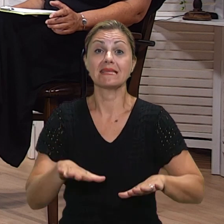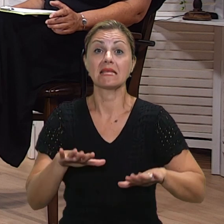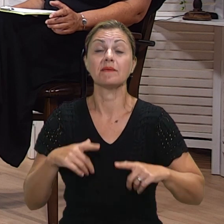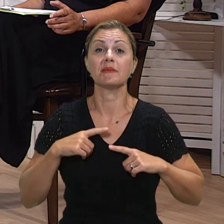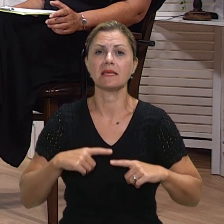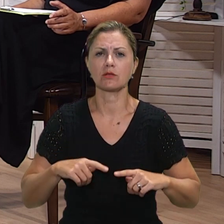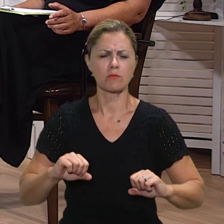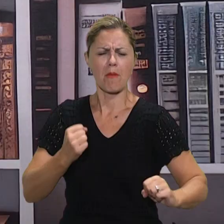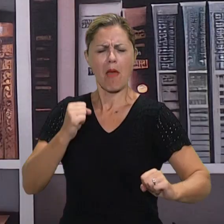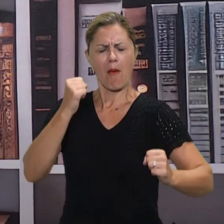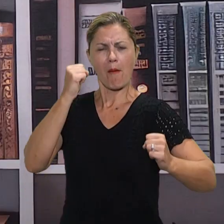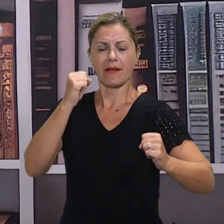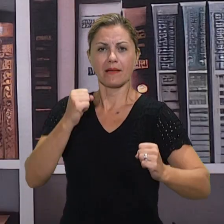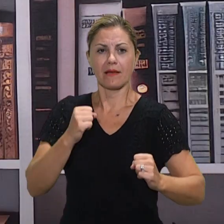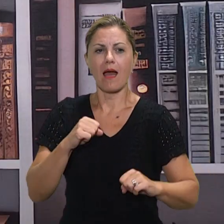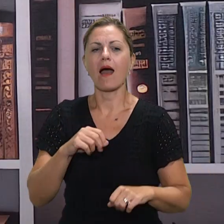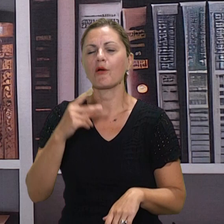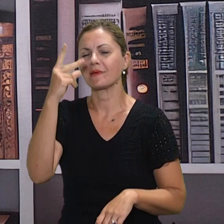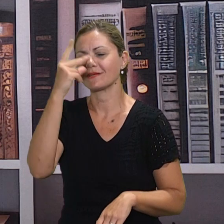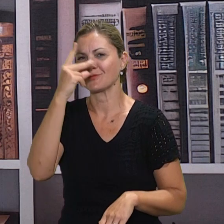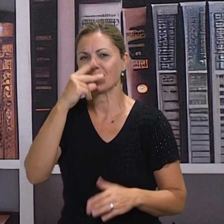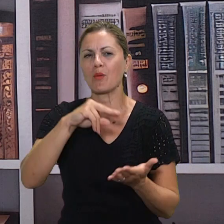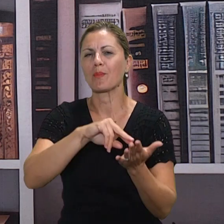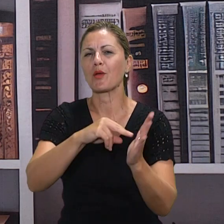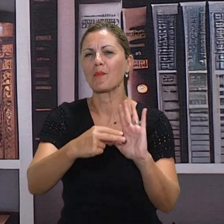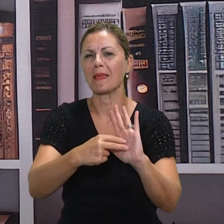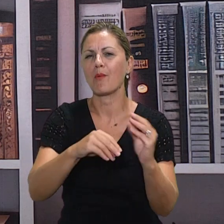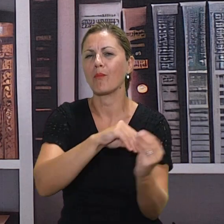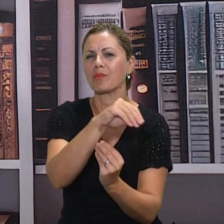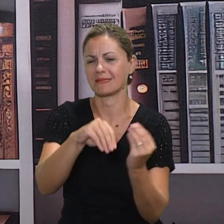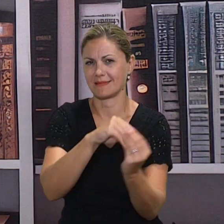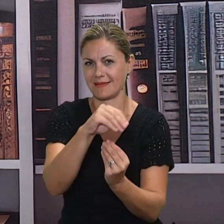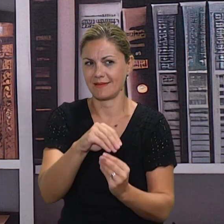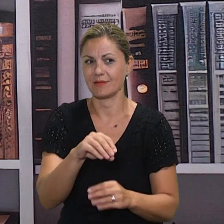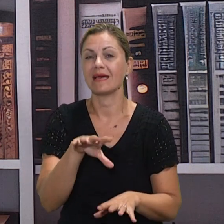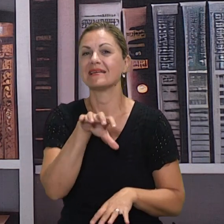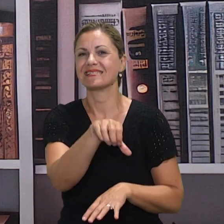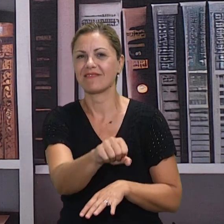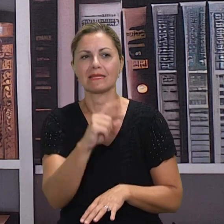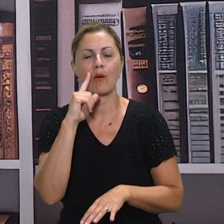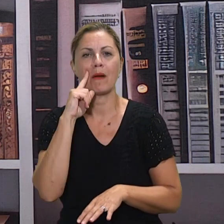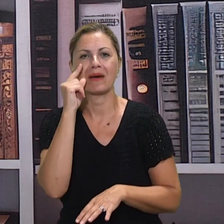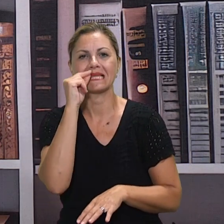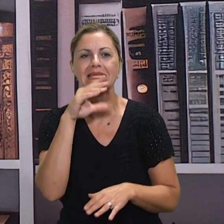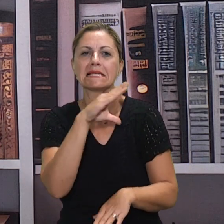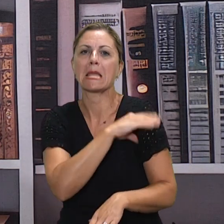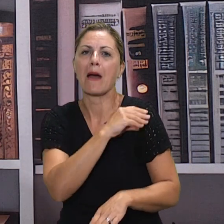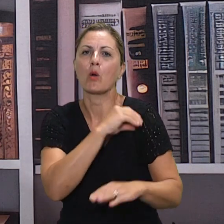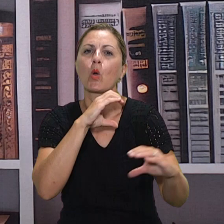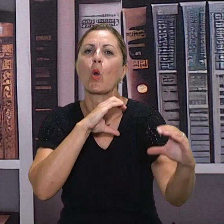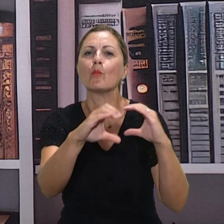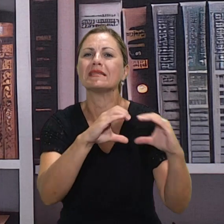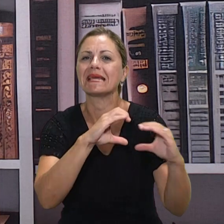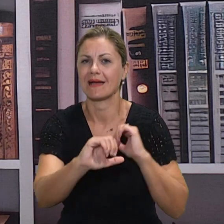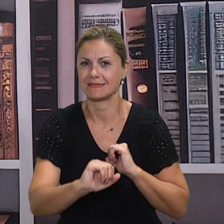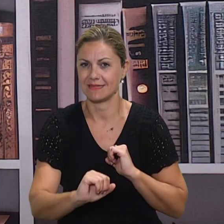samodokazivanja. I onda, oma u samom startu počnemo raditi s roditeljima i s djecom. Naravno, nećemo odmah na